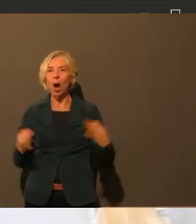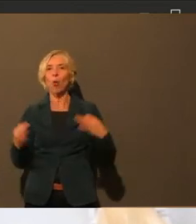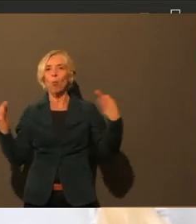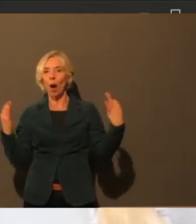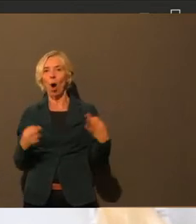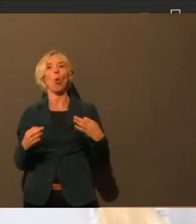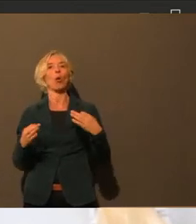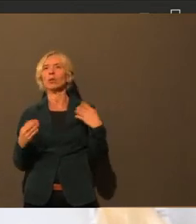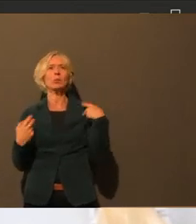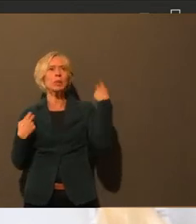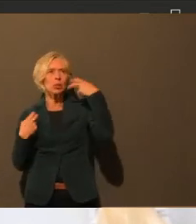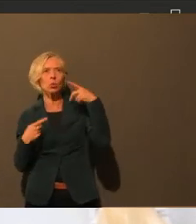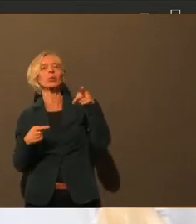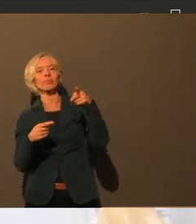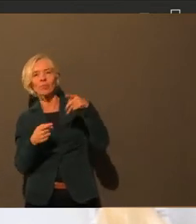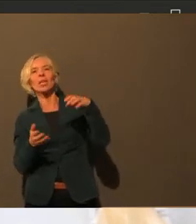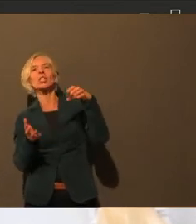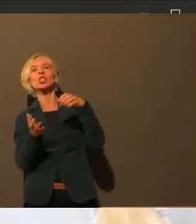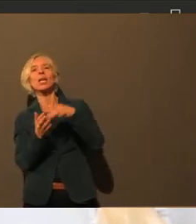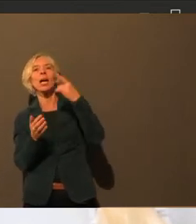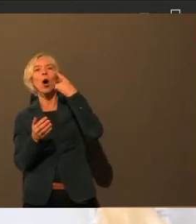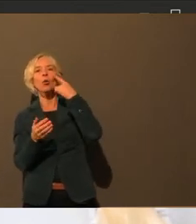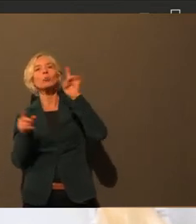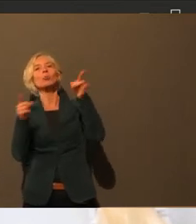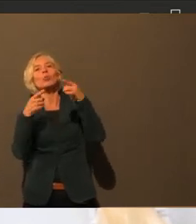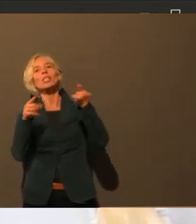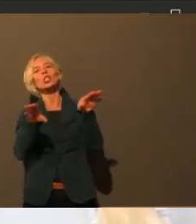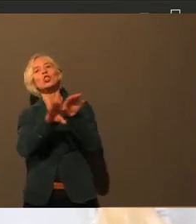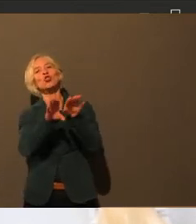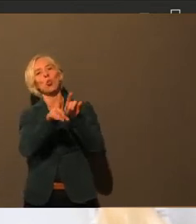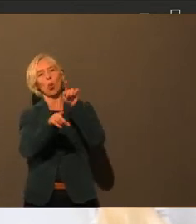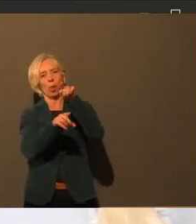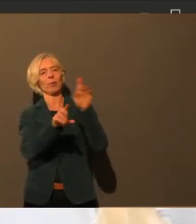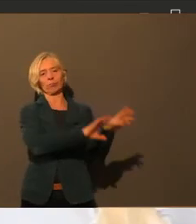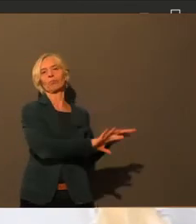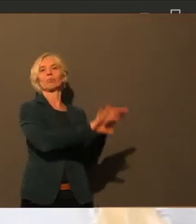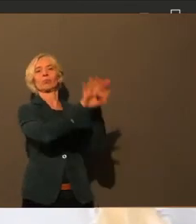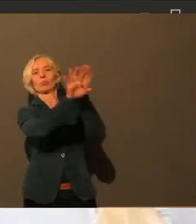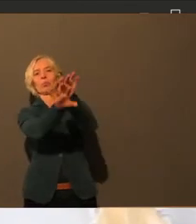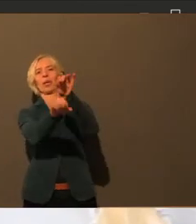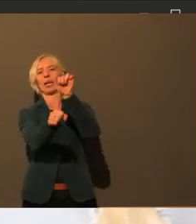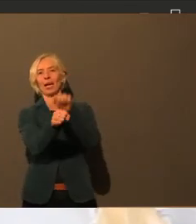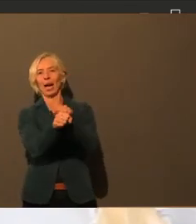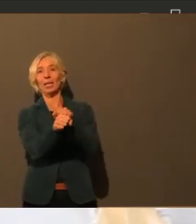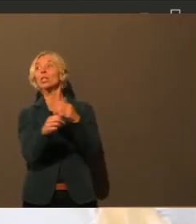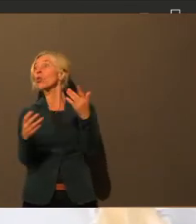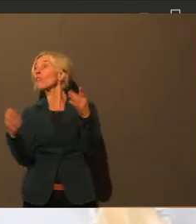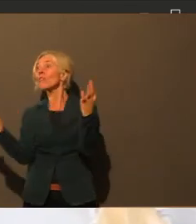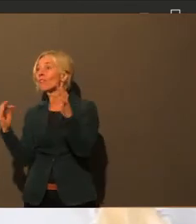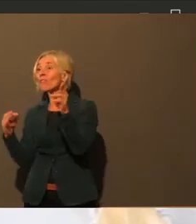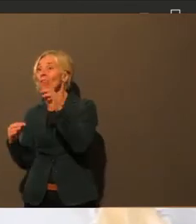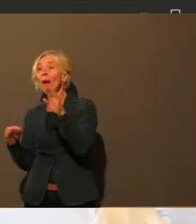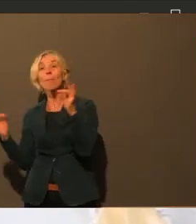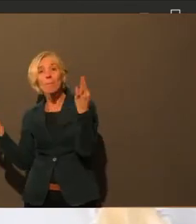Ansonsten kann ich nur daran appellieren, wenn es Bedarf gibt, dann kann man sich gerne bei uns melden.